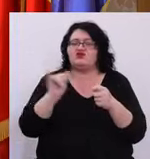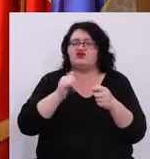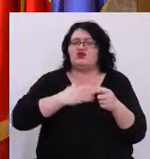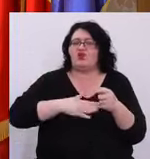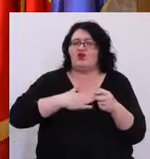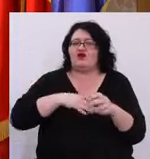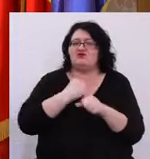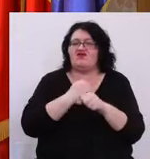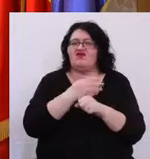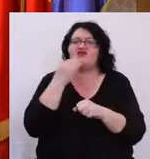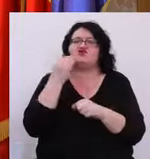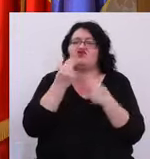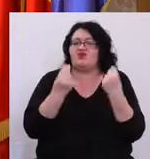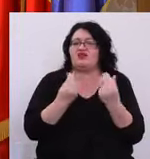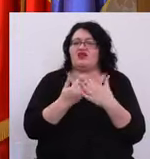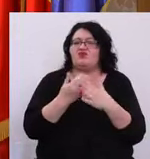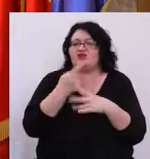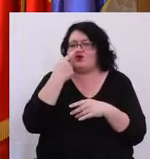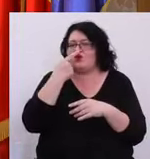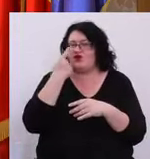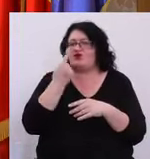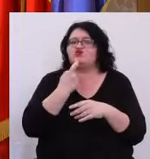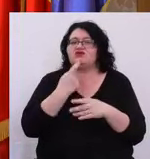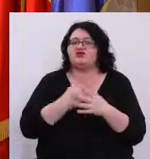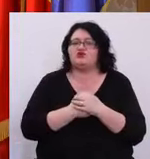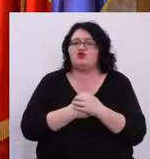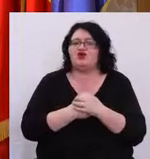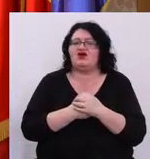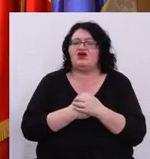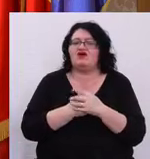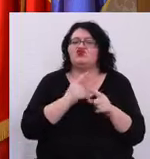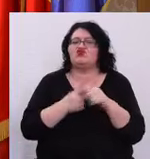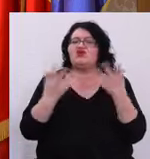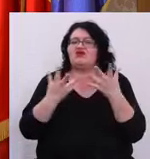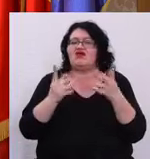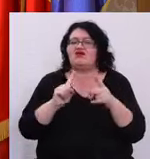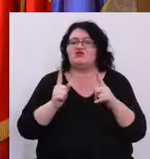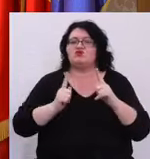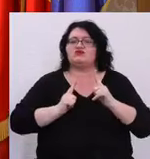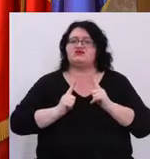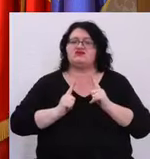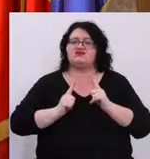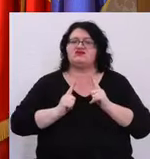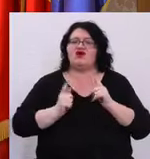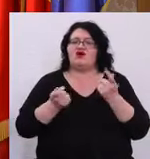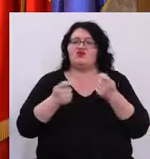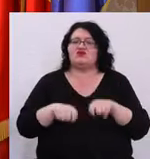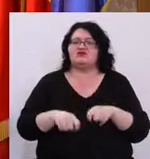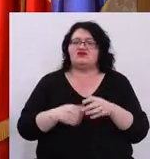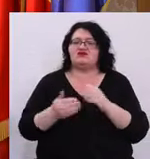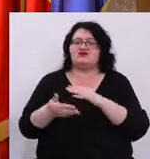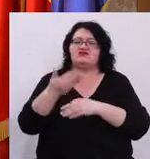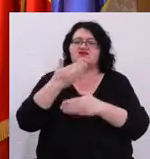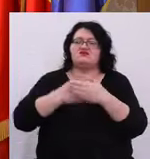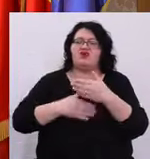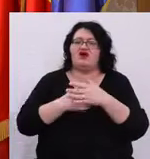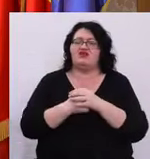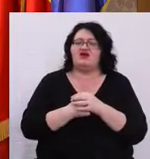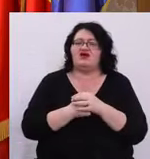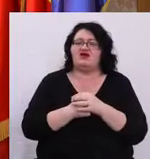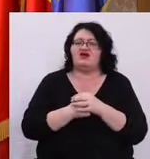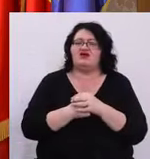care vor să facă un bine orașului lor Și care nu stă cumva închisă în spatele unor